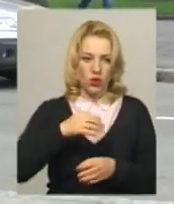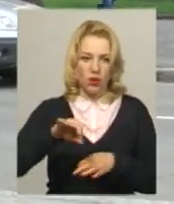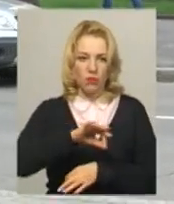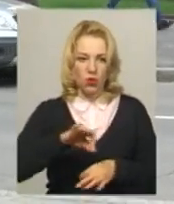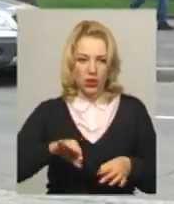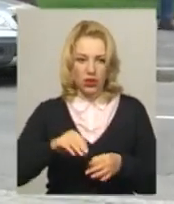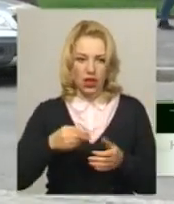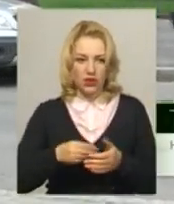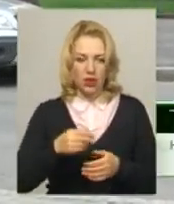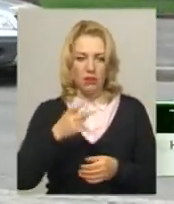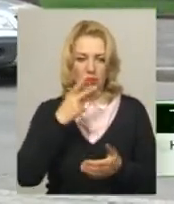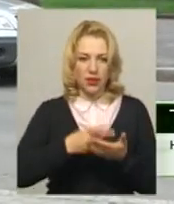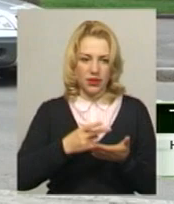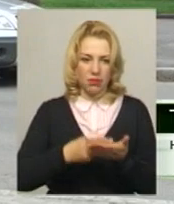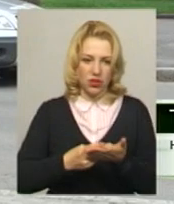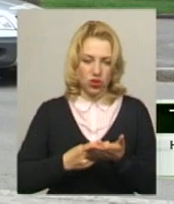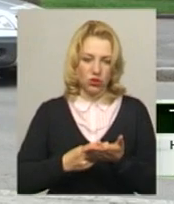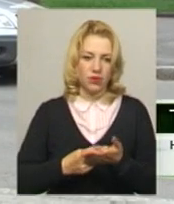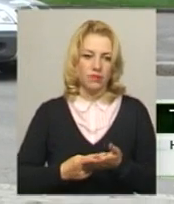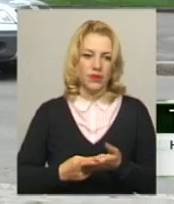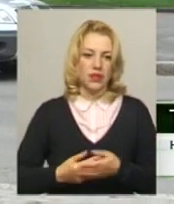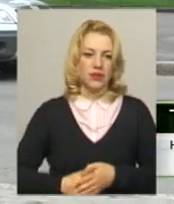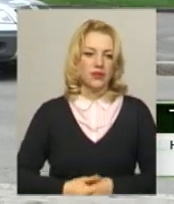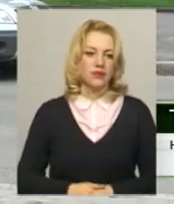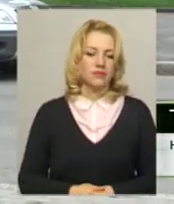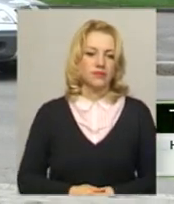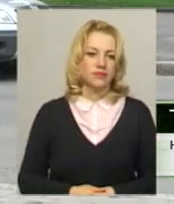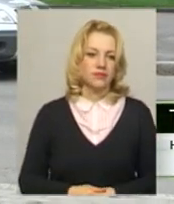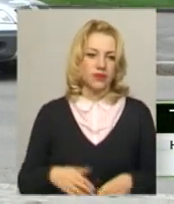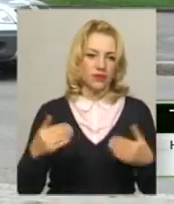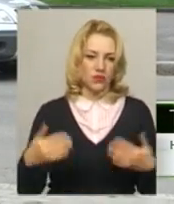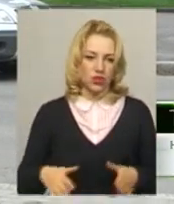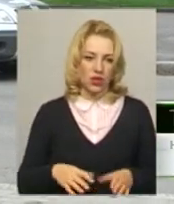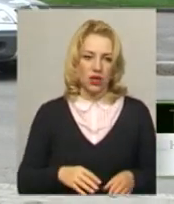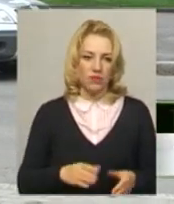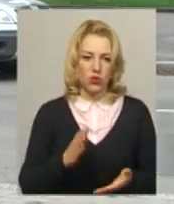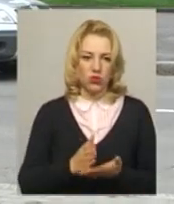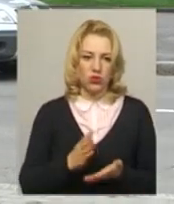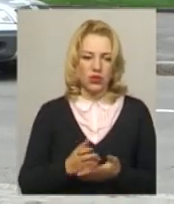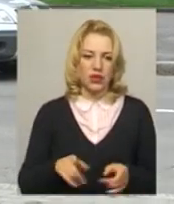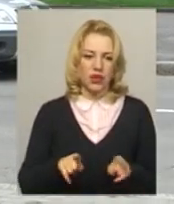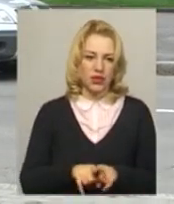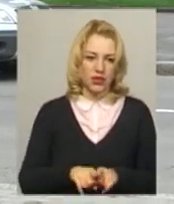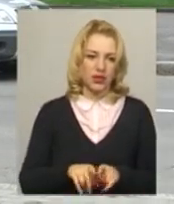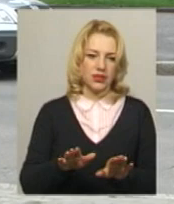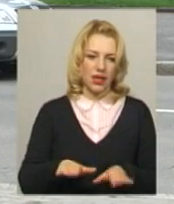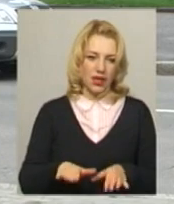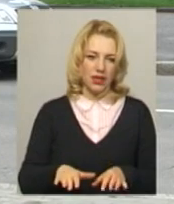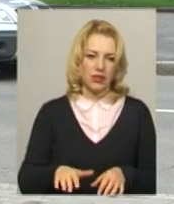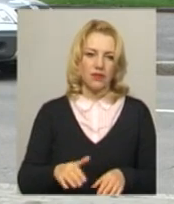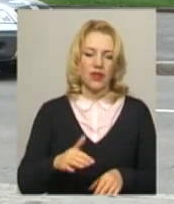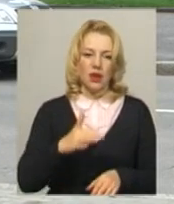Проєктантами передбачено вже розташування на таких ділянках достатня кількість